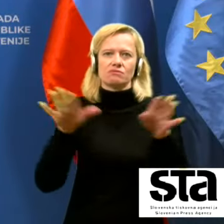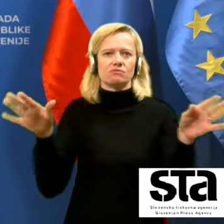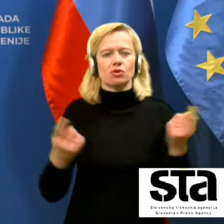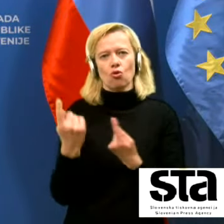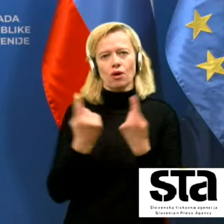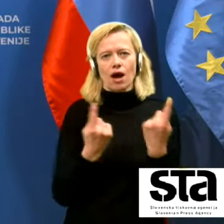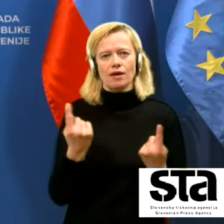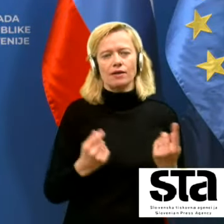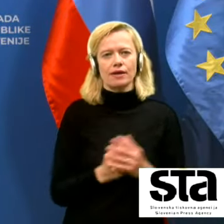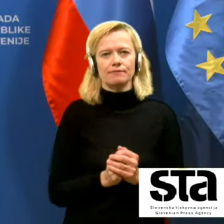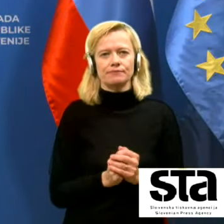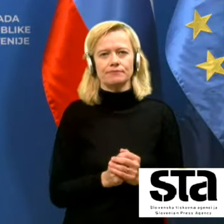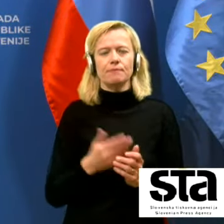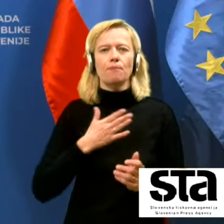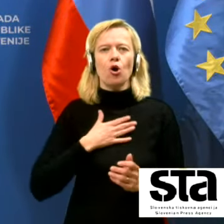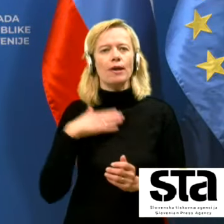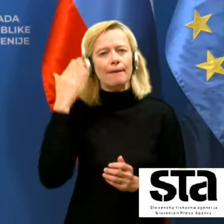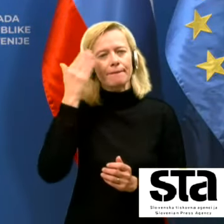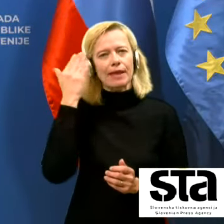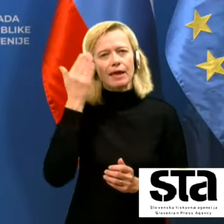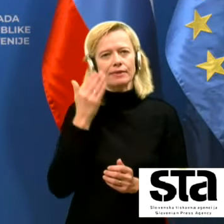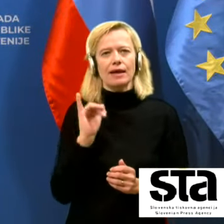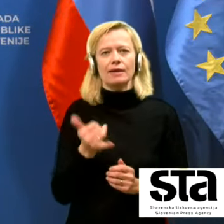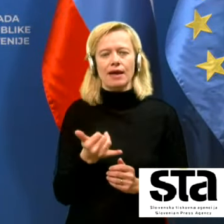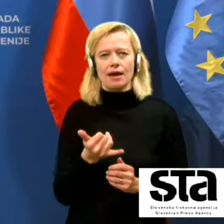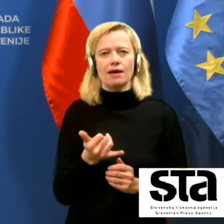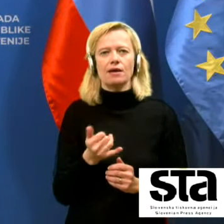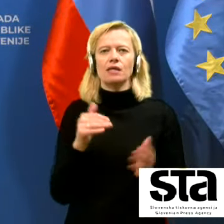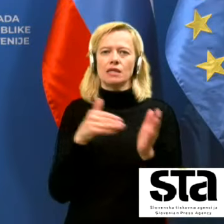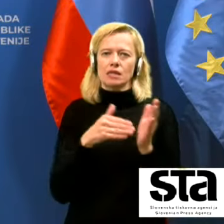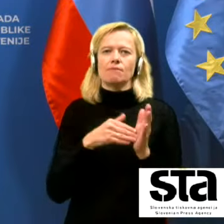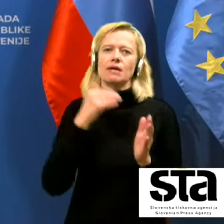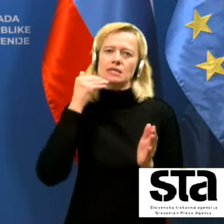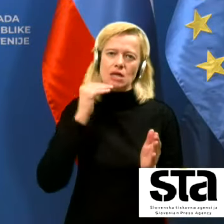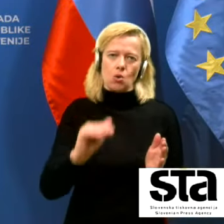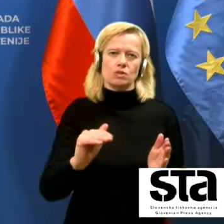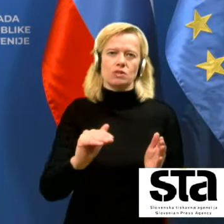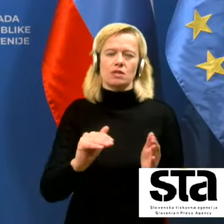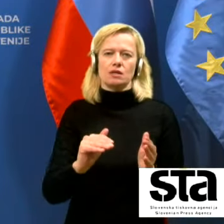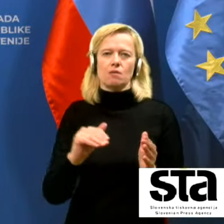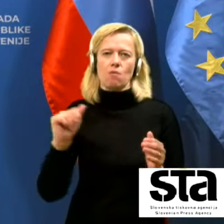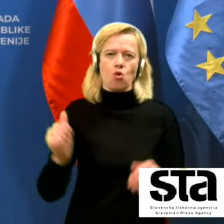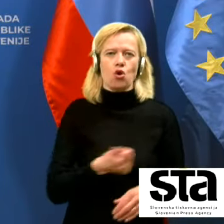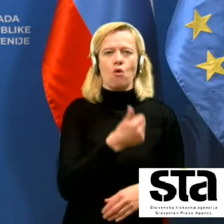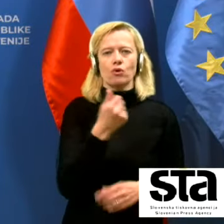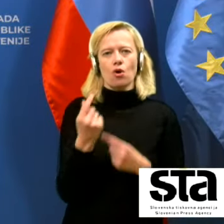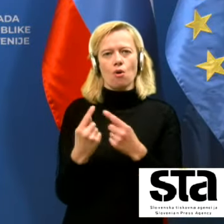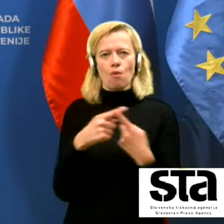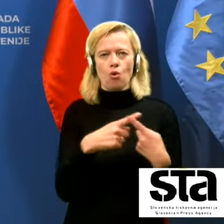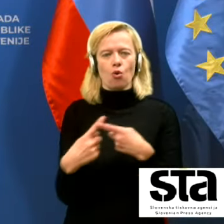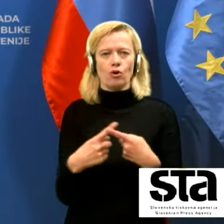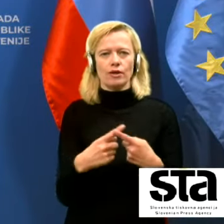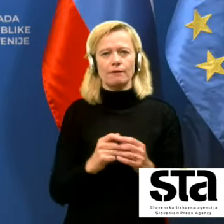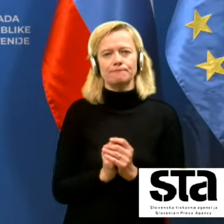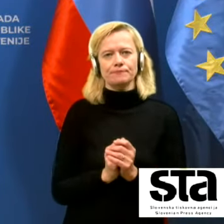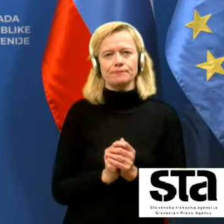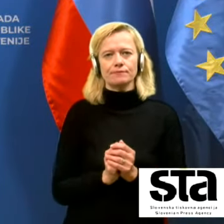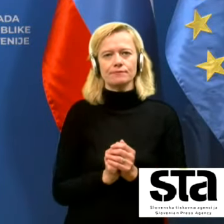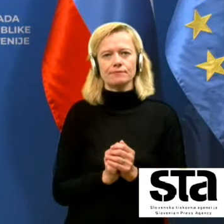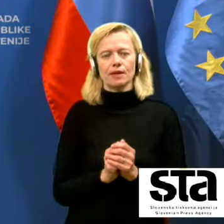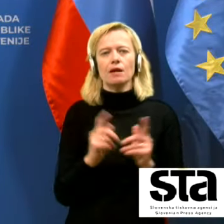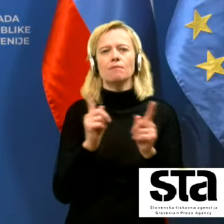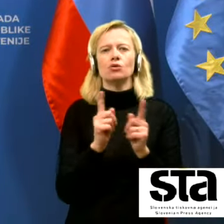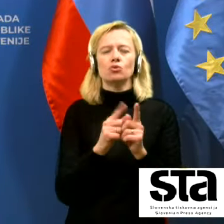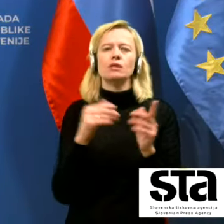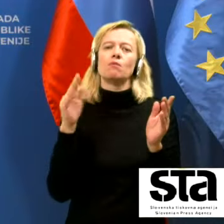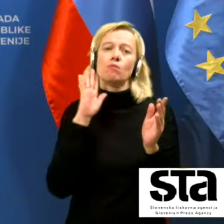Tako da ja, moje mnenje je, da je potrebno zaustrit ponovno pogoje in ob enem biti toliko